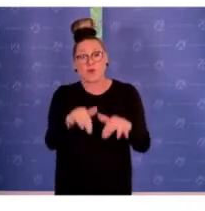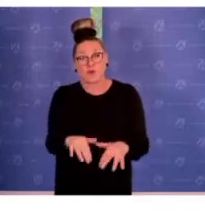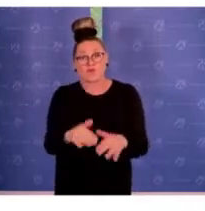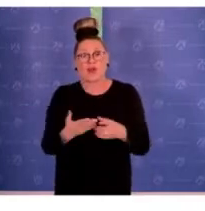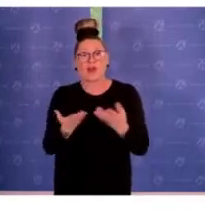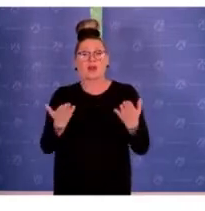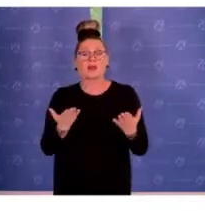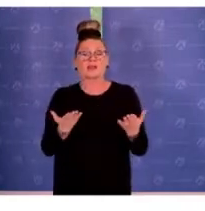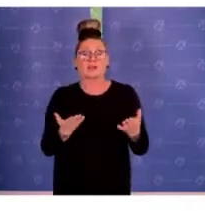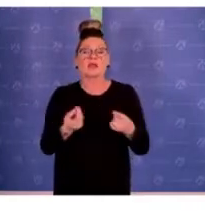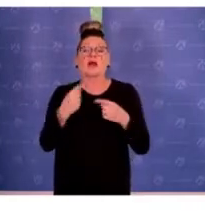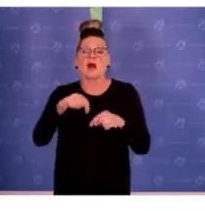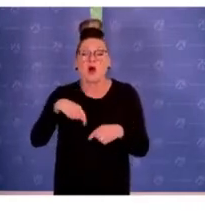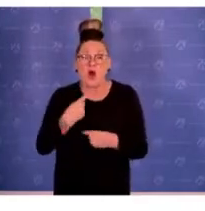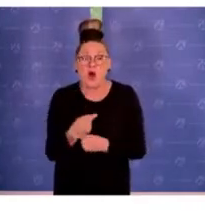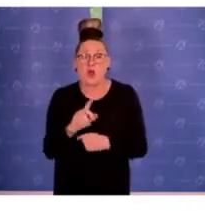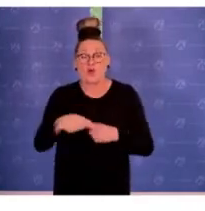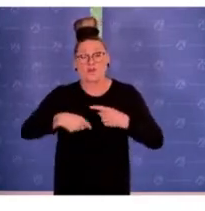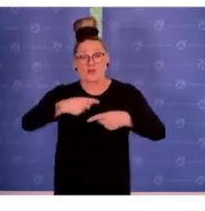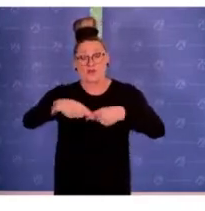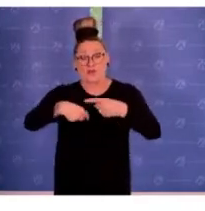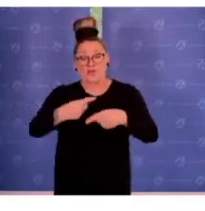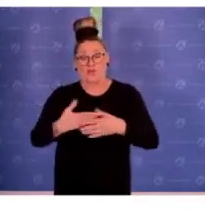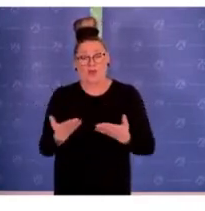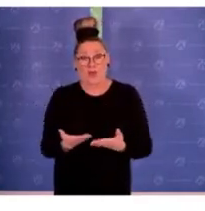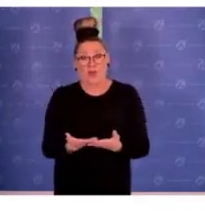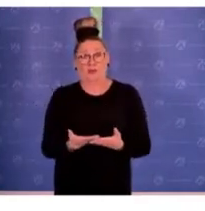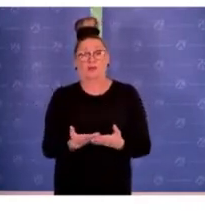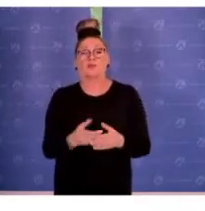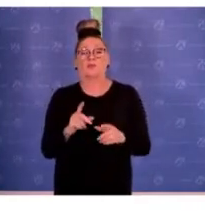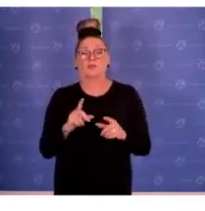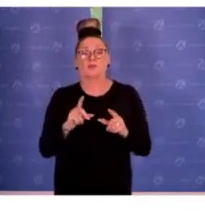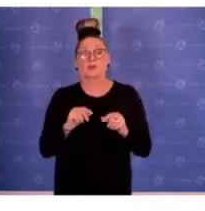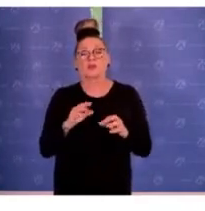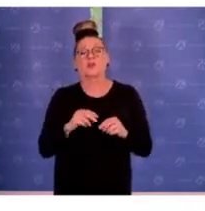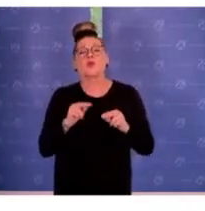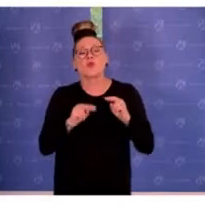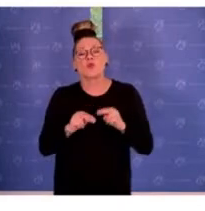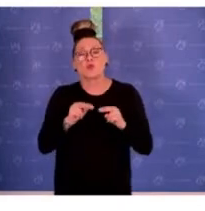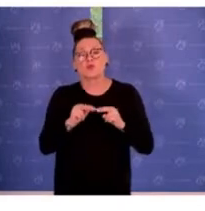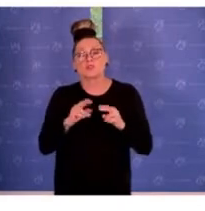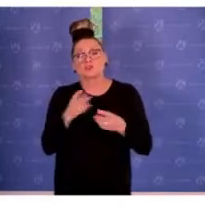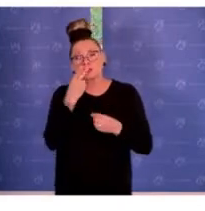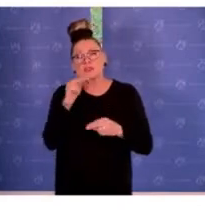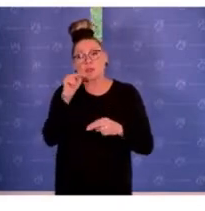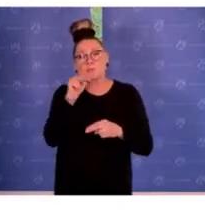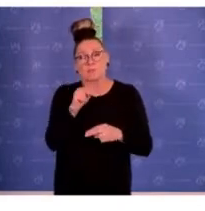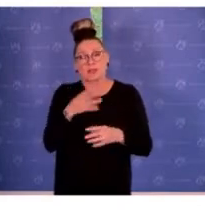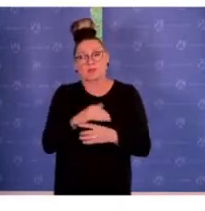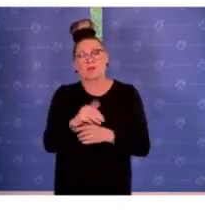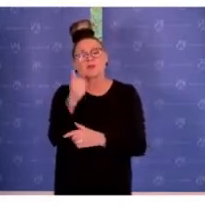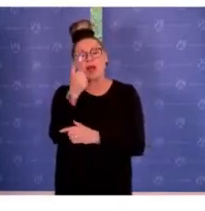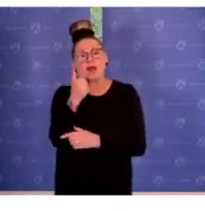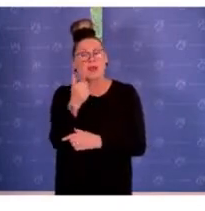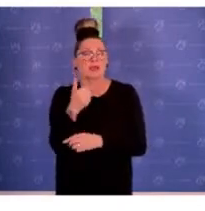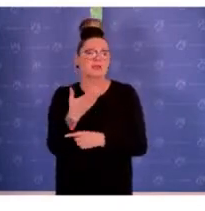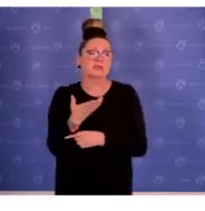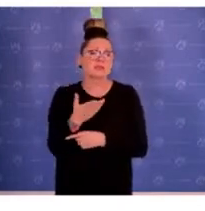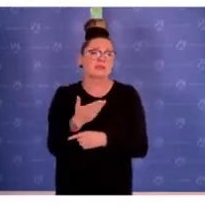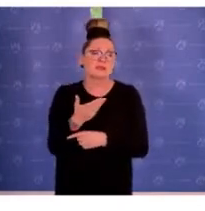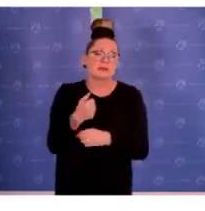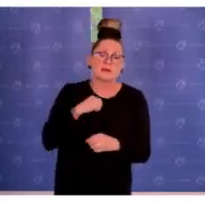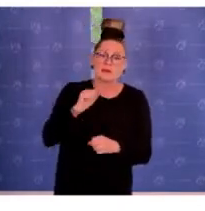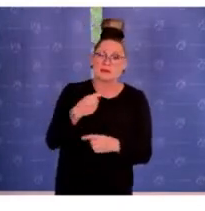Fällen und dann auch letzten Endes Verfahren, hat sehr unterschiedliche Dimensionen. glaube, eines, da kann man auch die Rolle